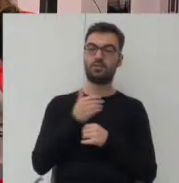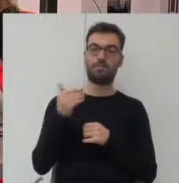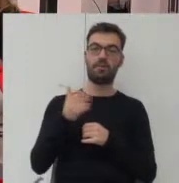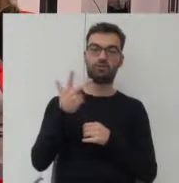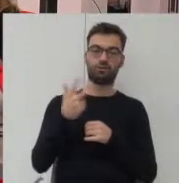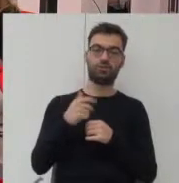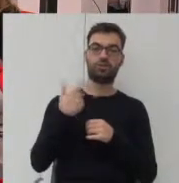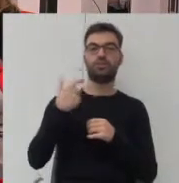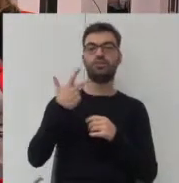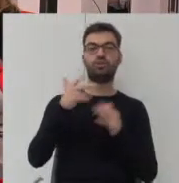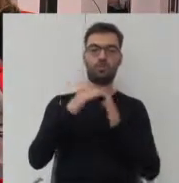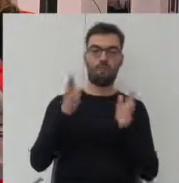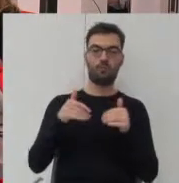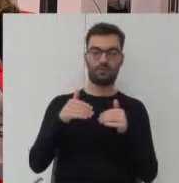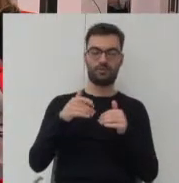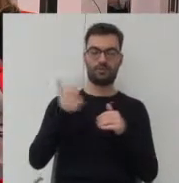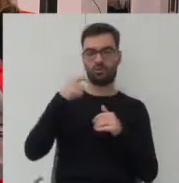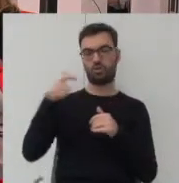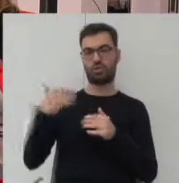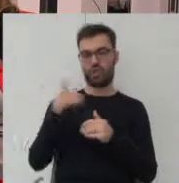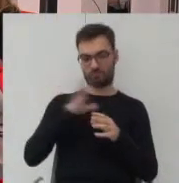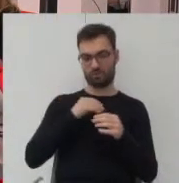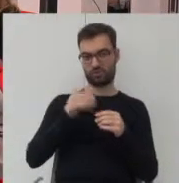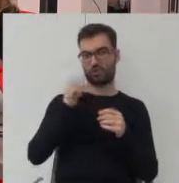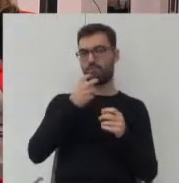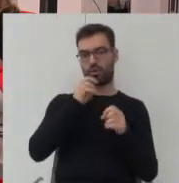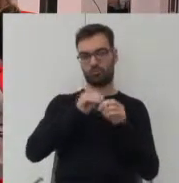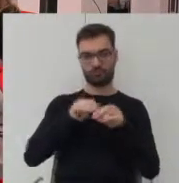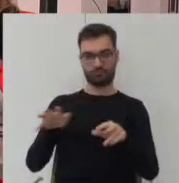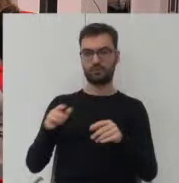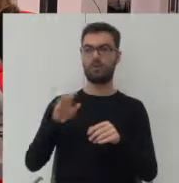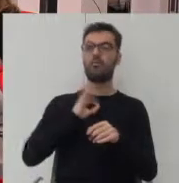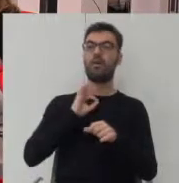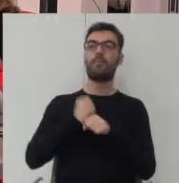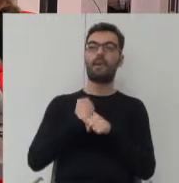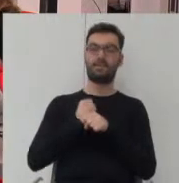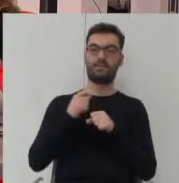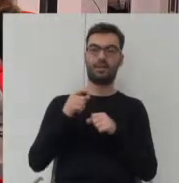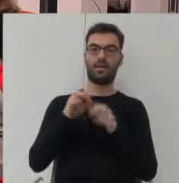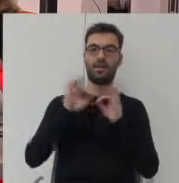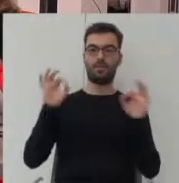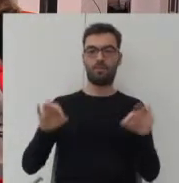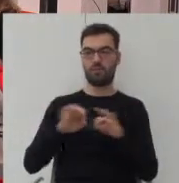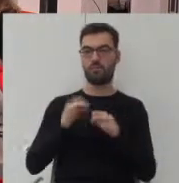obdzielić tutaj. Więc ja w tej swojej pracy, bo to też była moja praca dyplomowa,